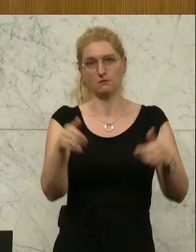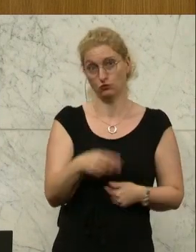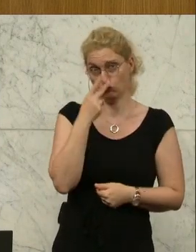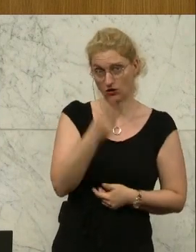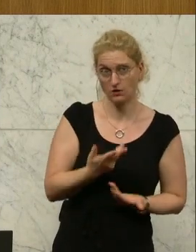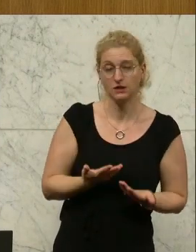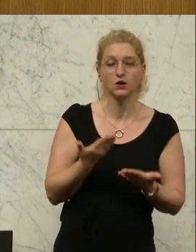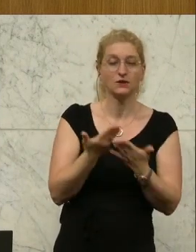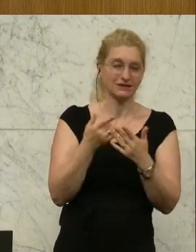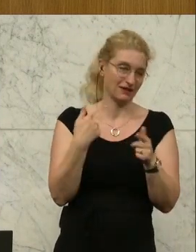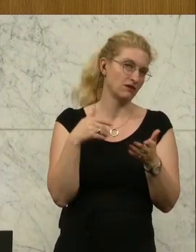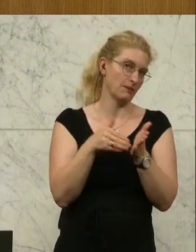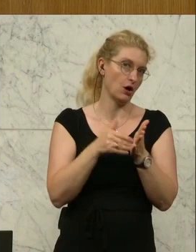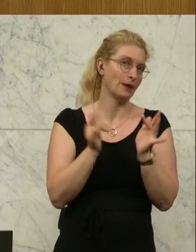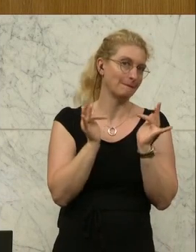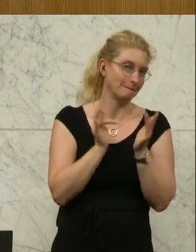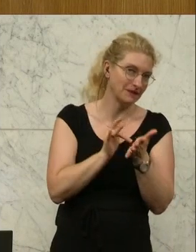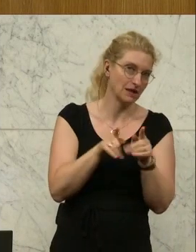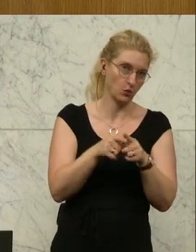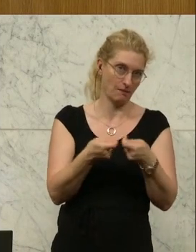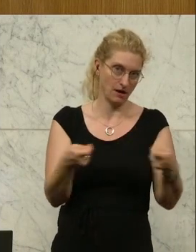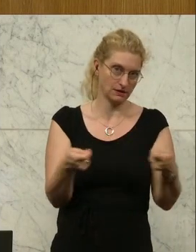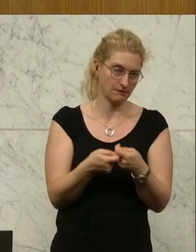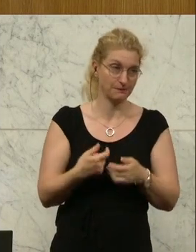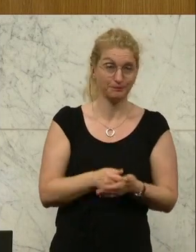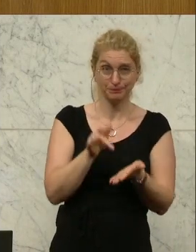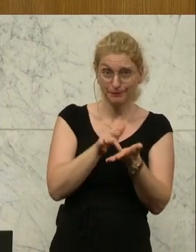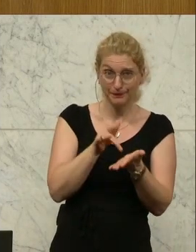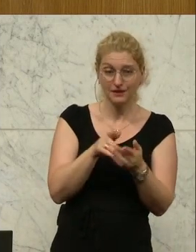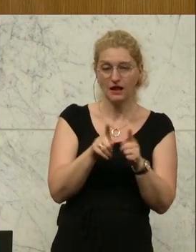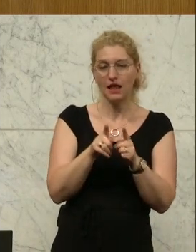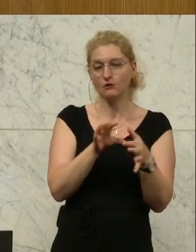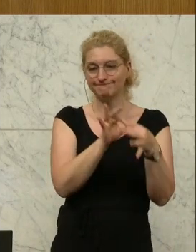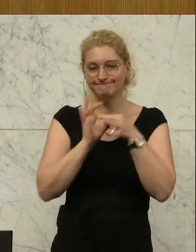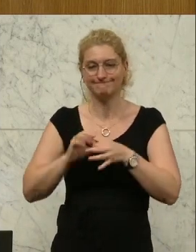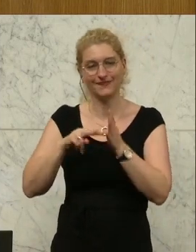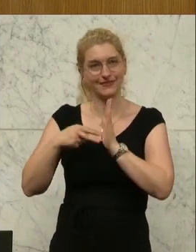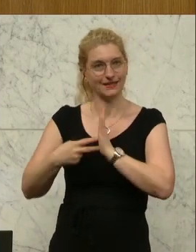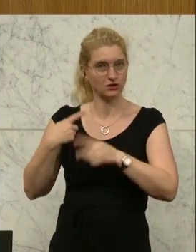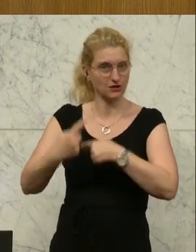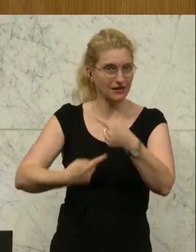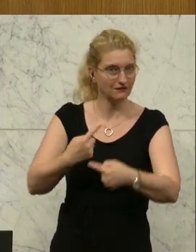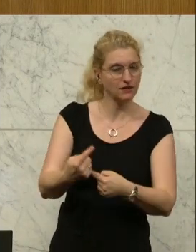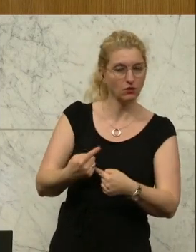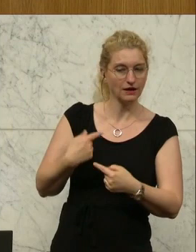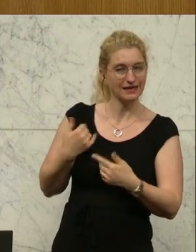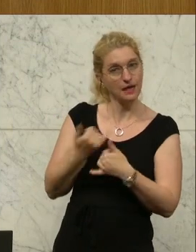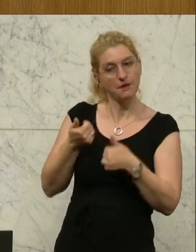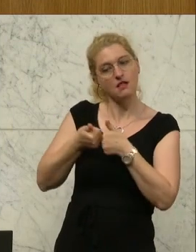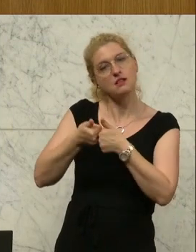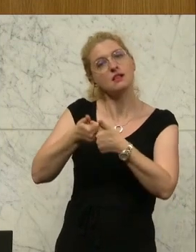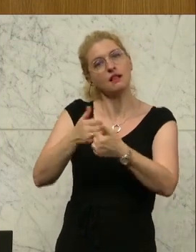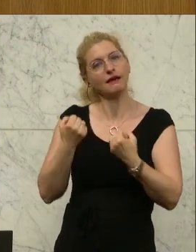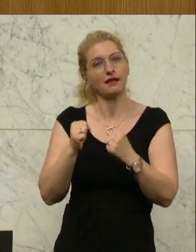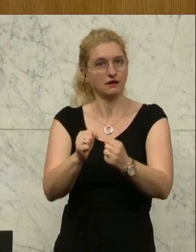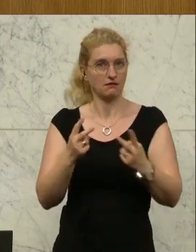die entsprechenden Mittel und Maßnahmen. Mittel, mit denen wir auch auf die technischen Entwicklungen reagieren können. Denn gerade in der